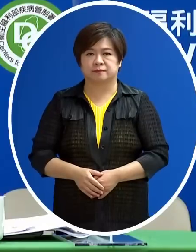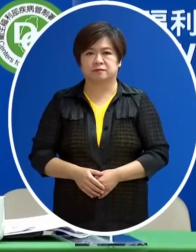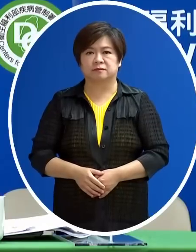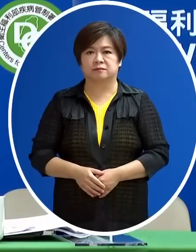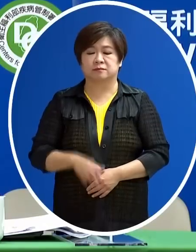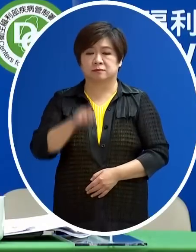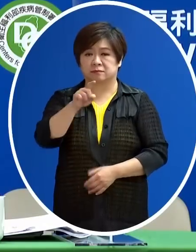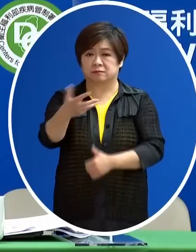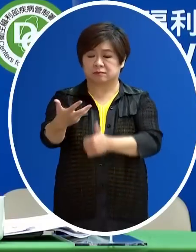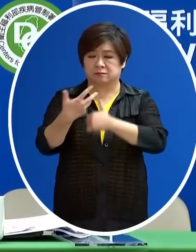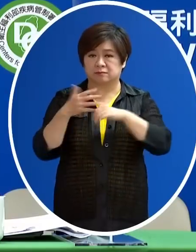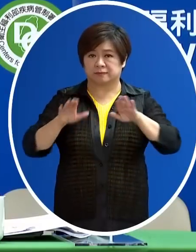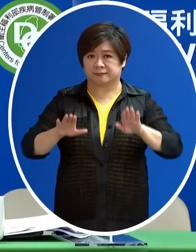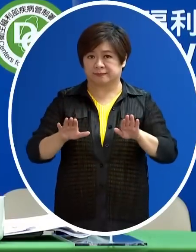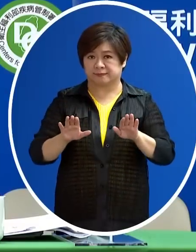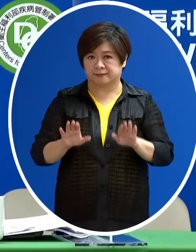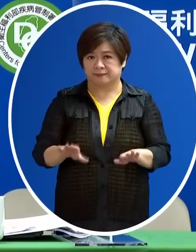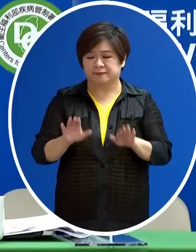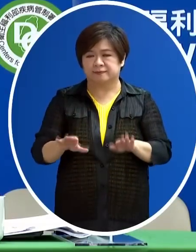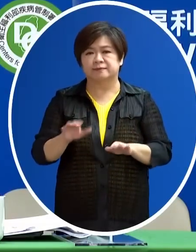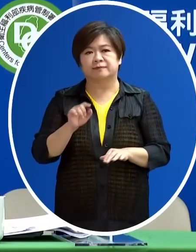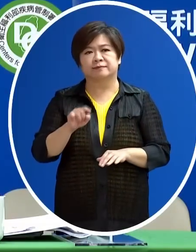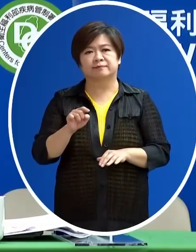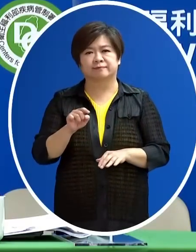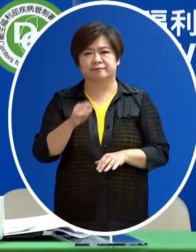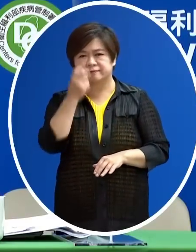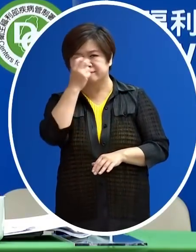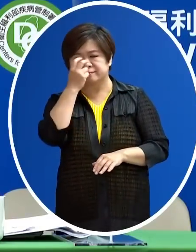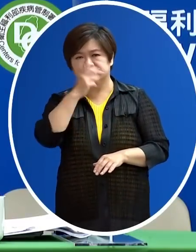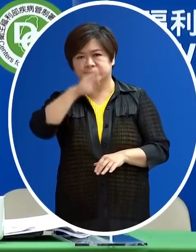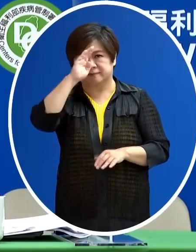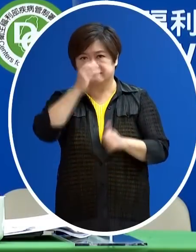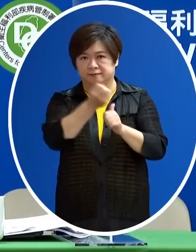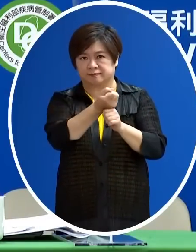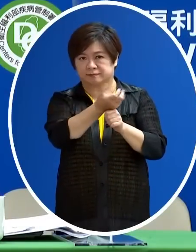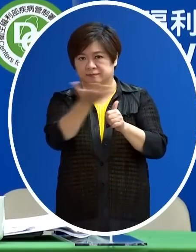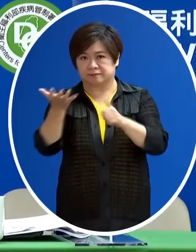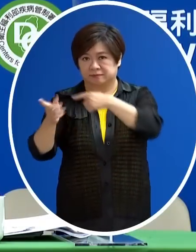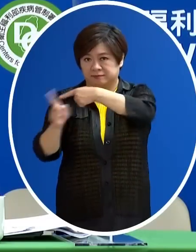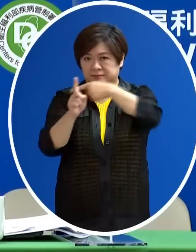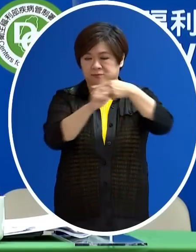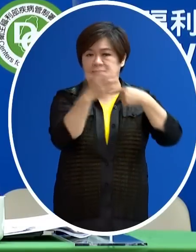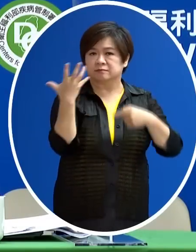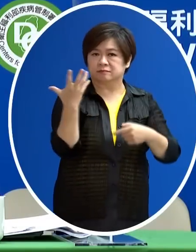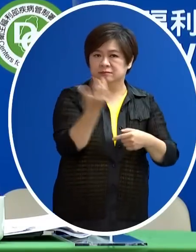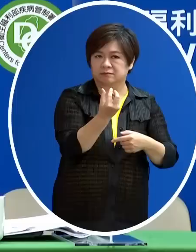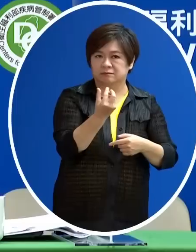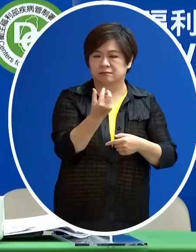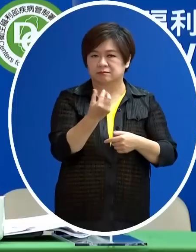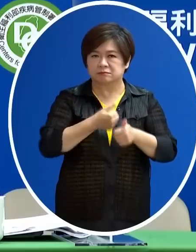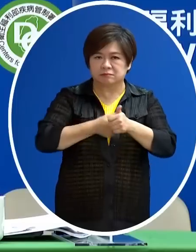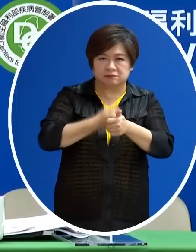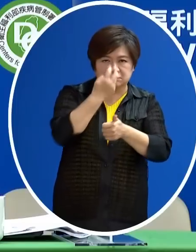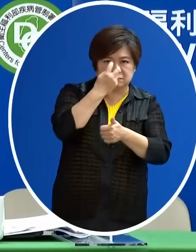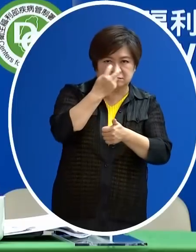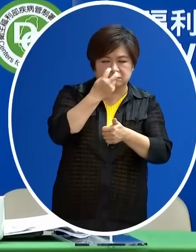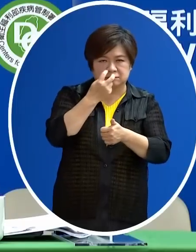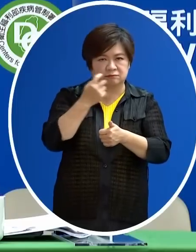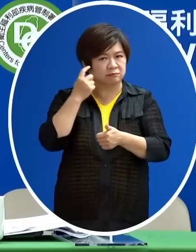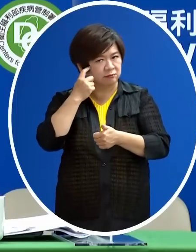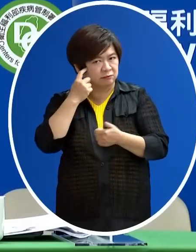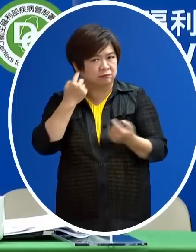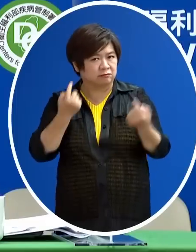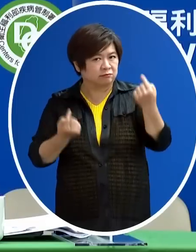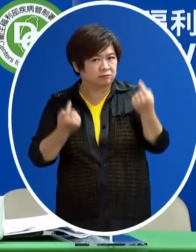有關這個 目前其實我們在看整個疫情在下降 似乎我們的預期跟實際上